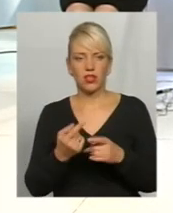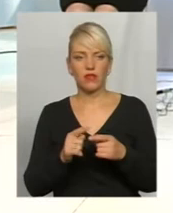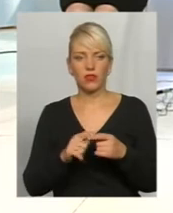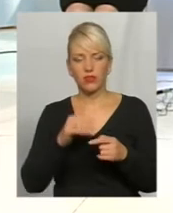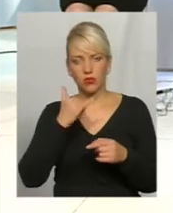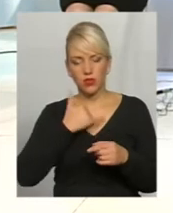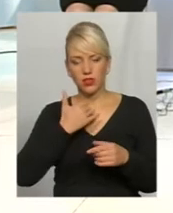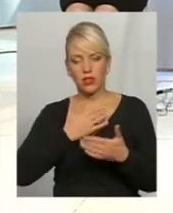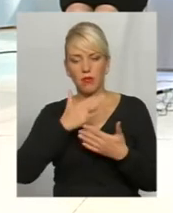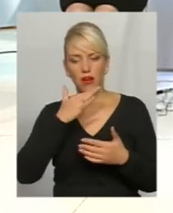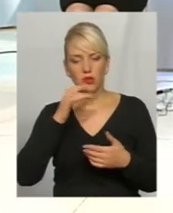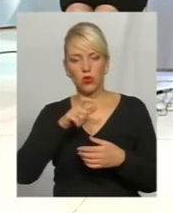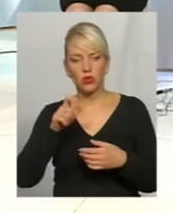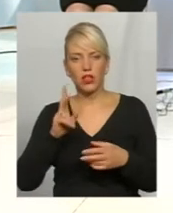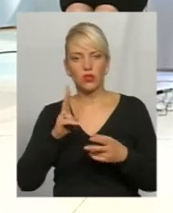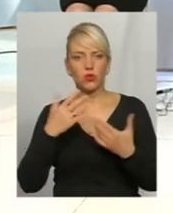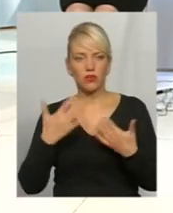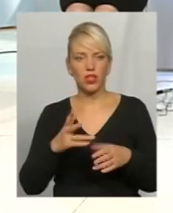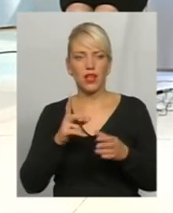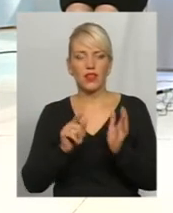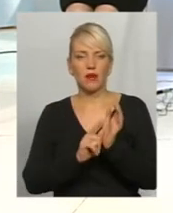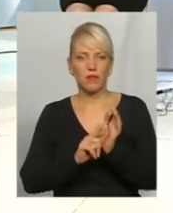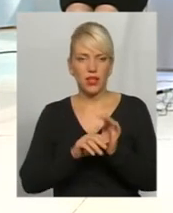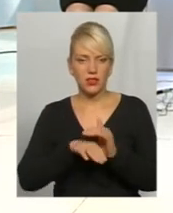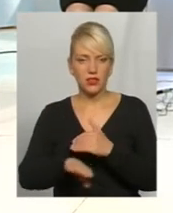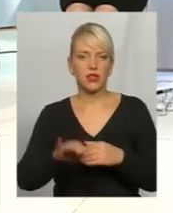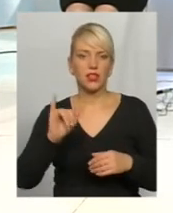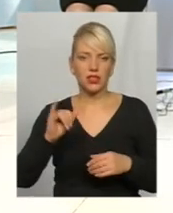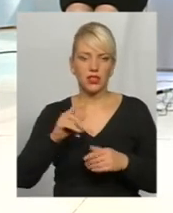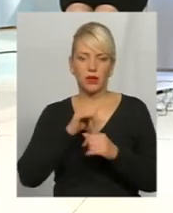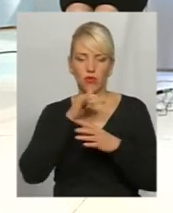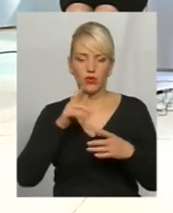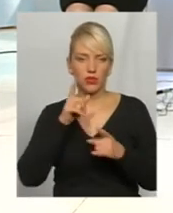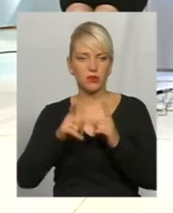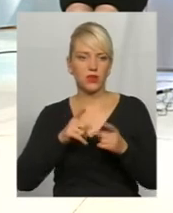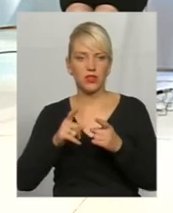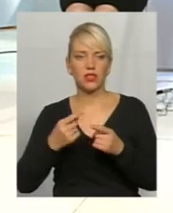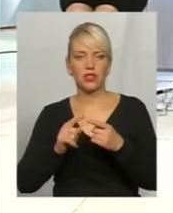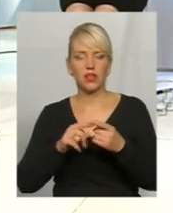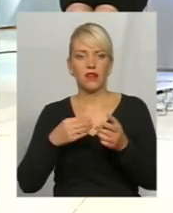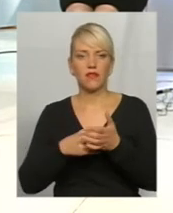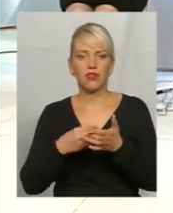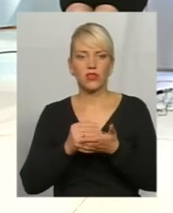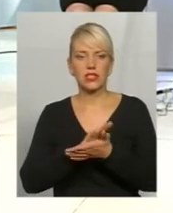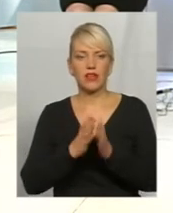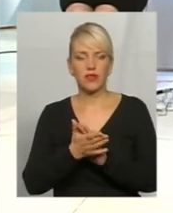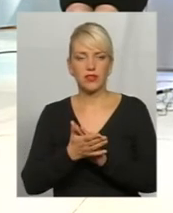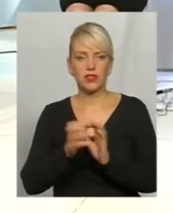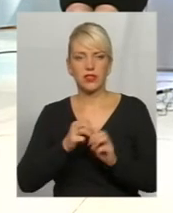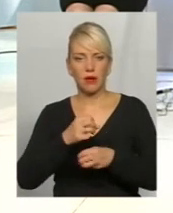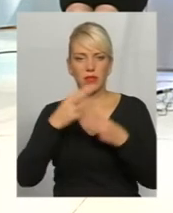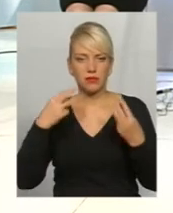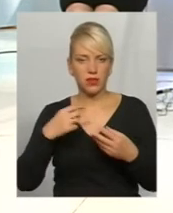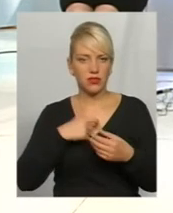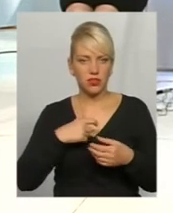багато людей, працівників, які вже на пенсії, вже не можуть змінити кардинально сві фінансове становище і забезпечення.